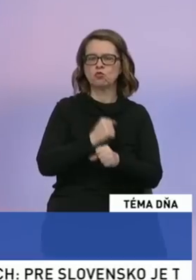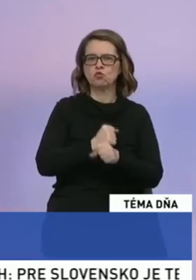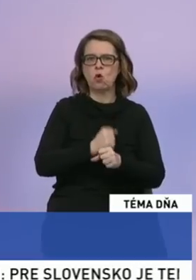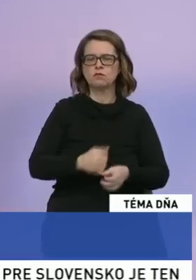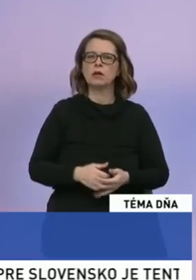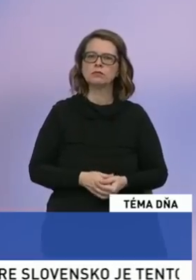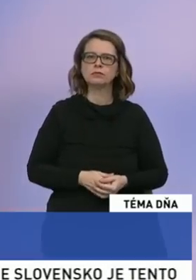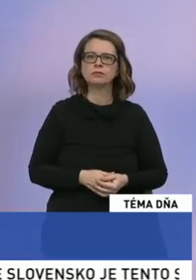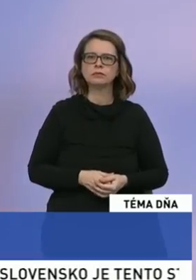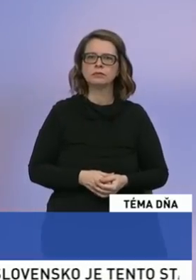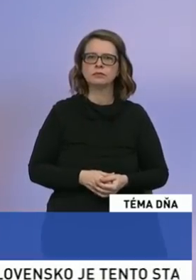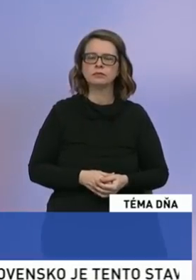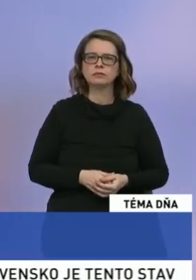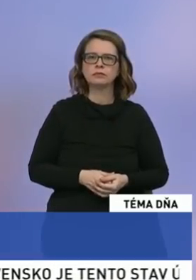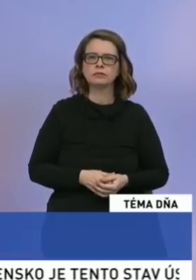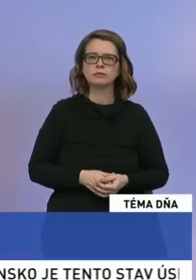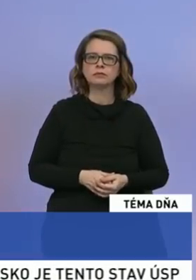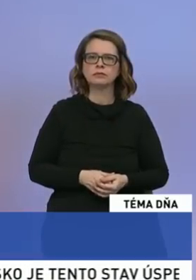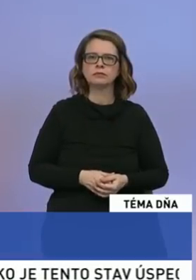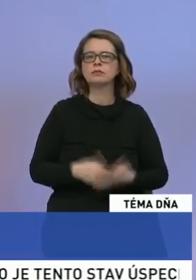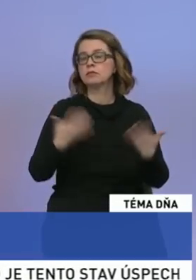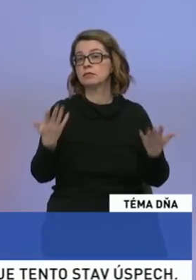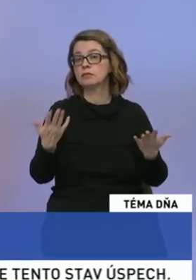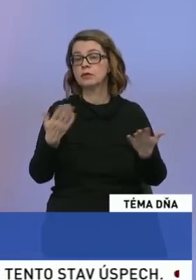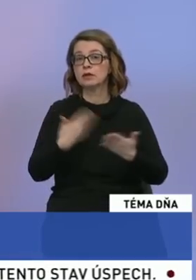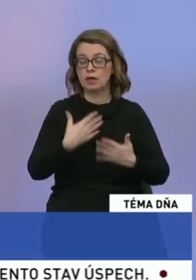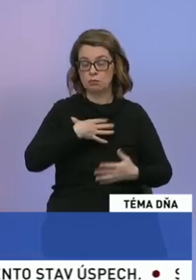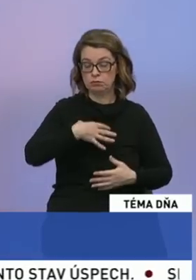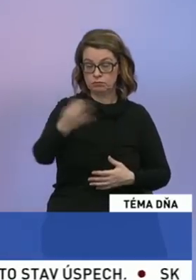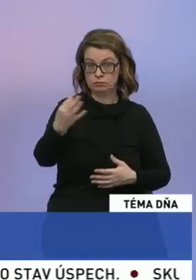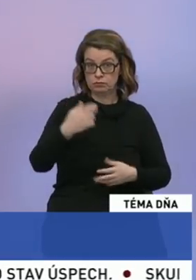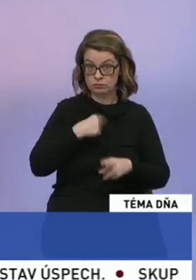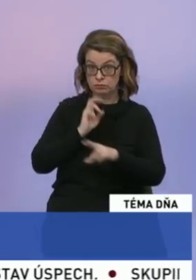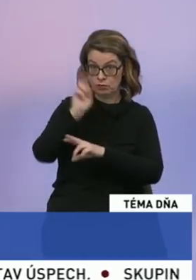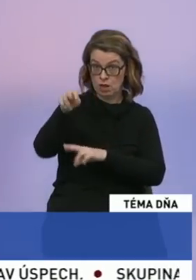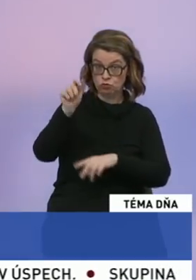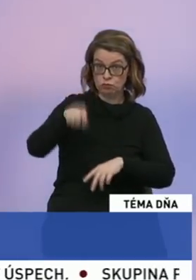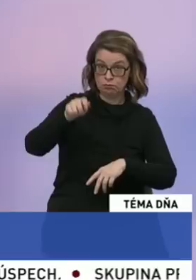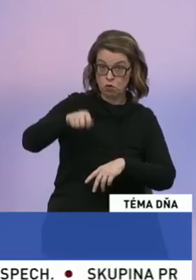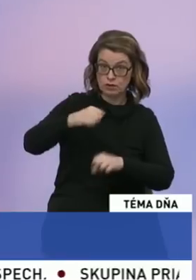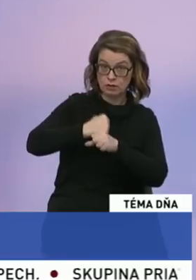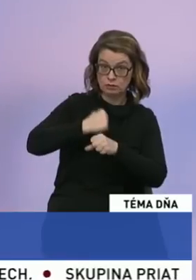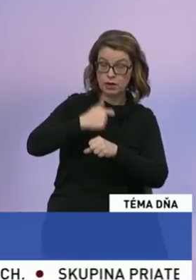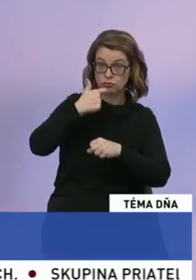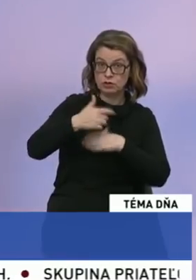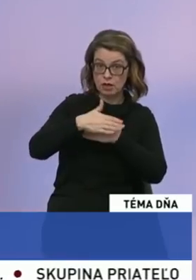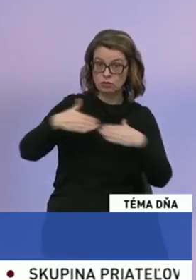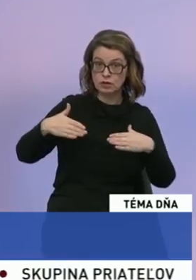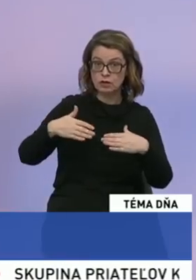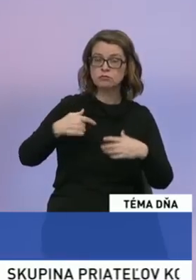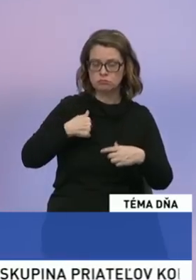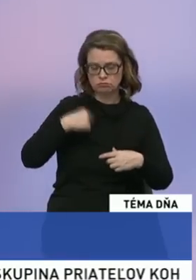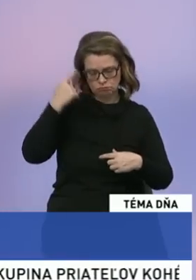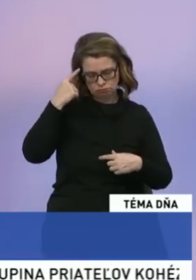dôležitejšie? O tom, či v prípade zvolenia by som nastúpil na post poslanca Národnej rady, by som sa